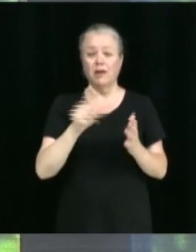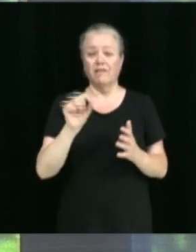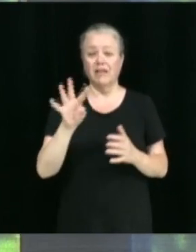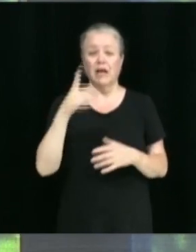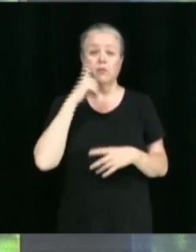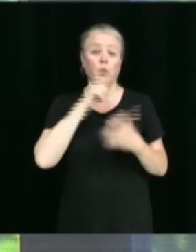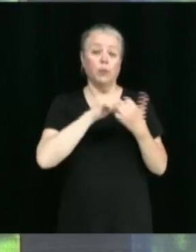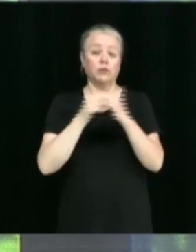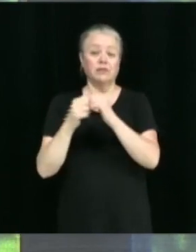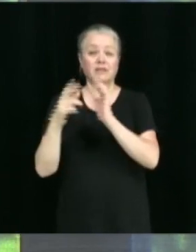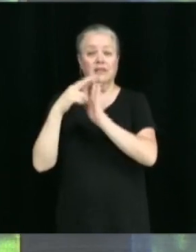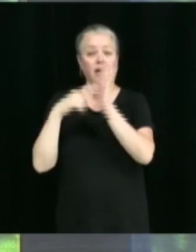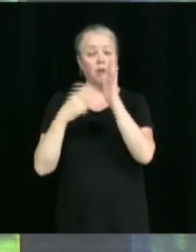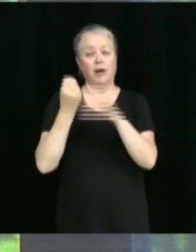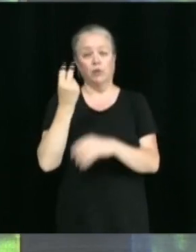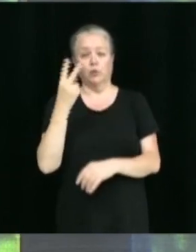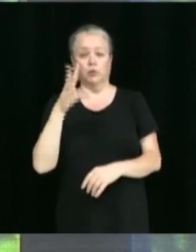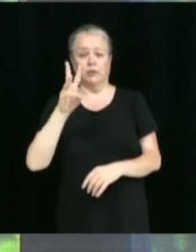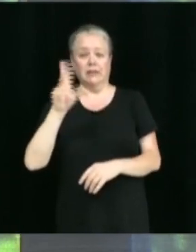1261-2019.